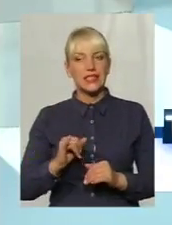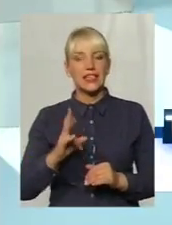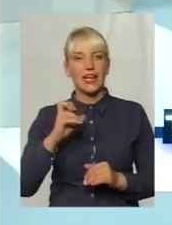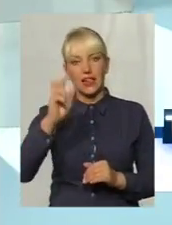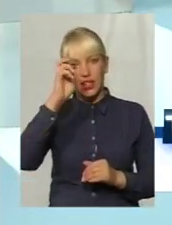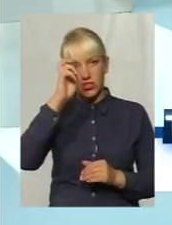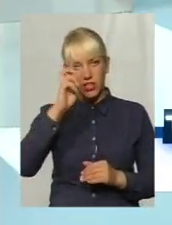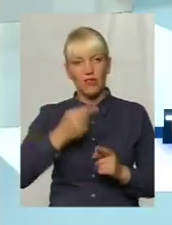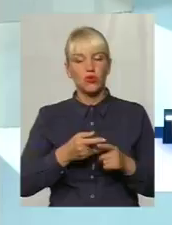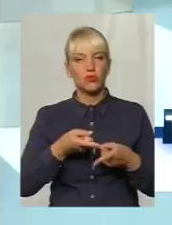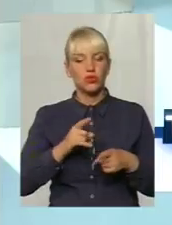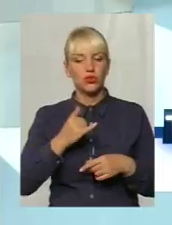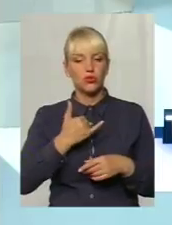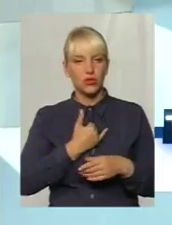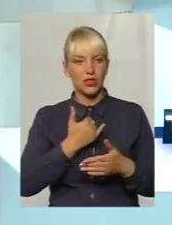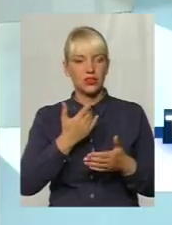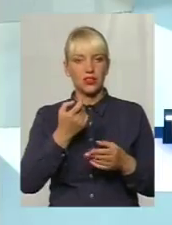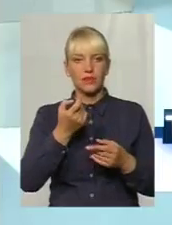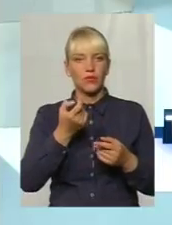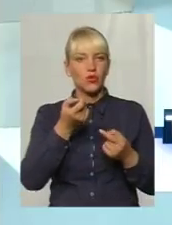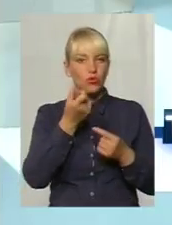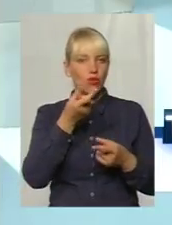державному, дійсно, в нас трохи йде не так.